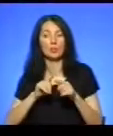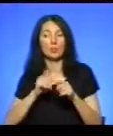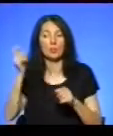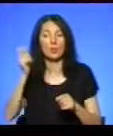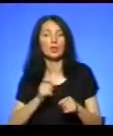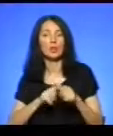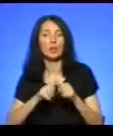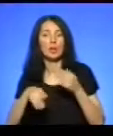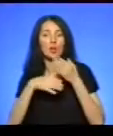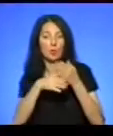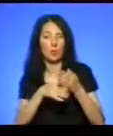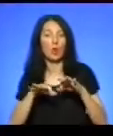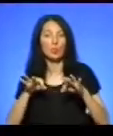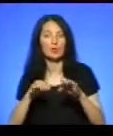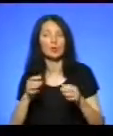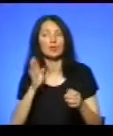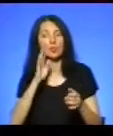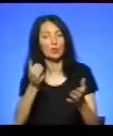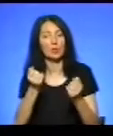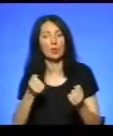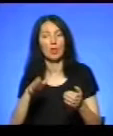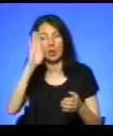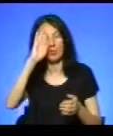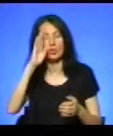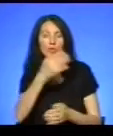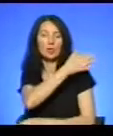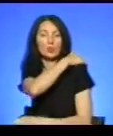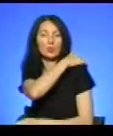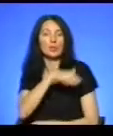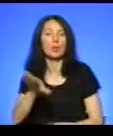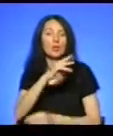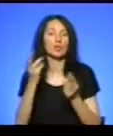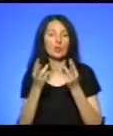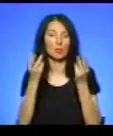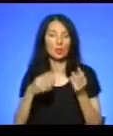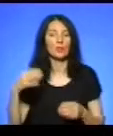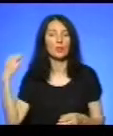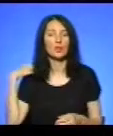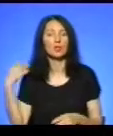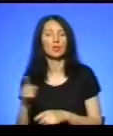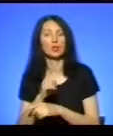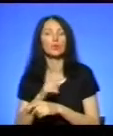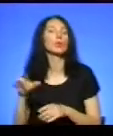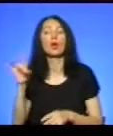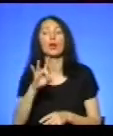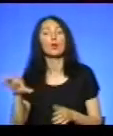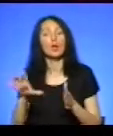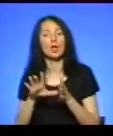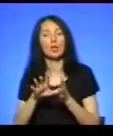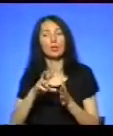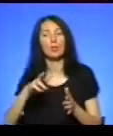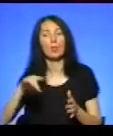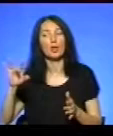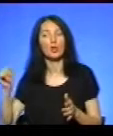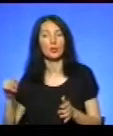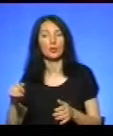мужчина ще один також, йому спина згоріла. Начальник Тернопільських районних електромереж Мирослав Синенький